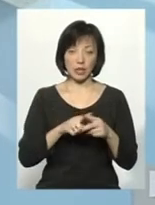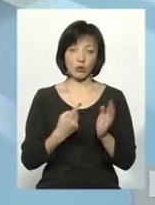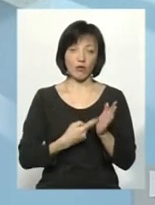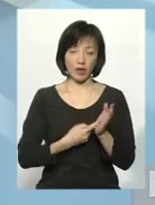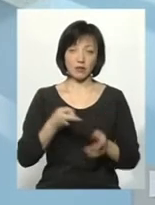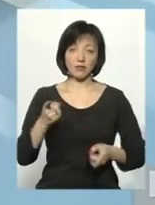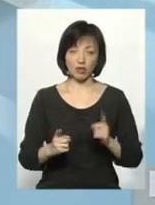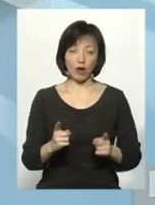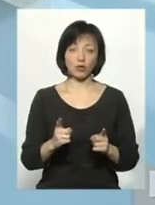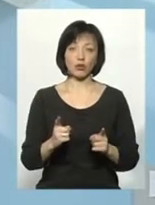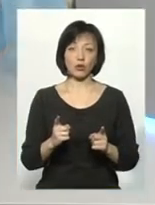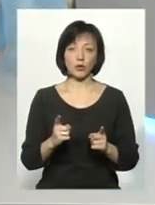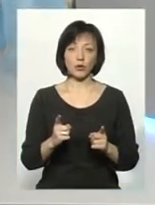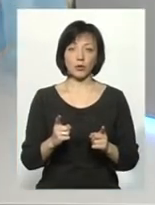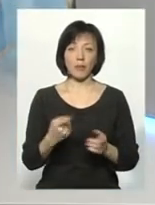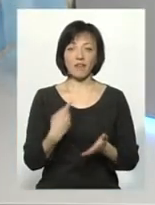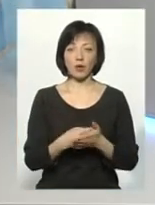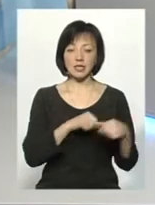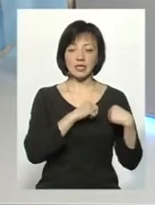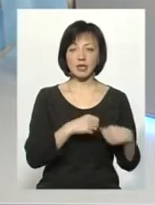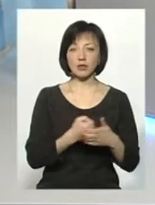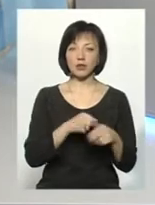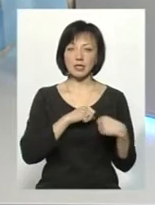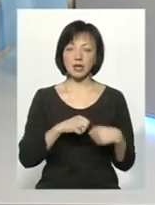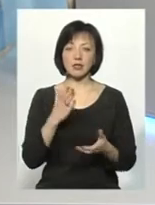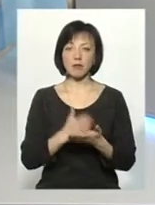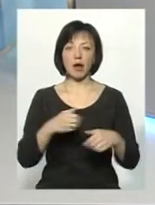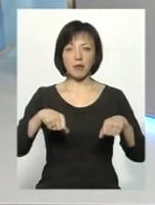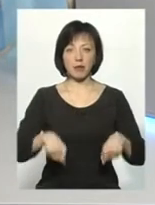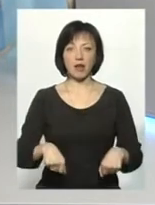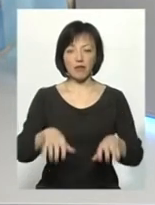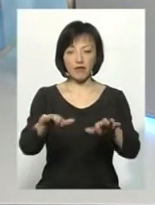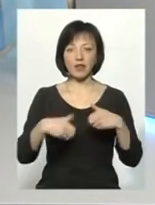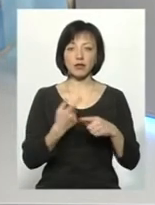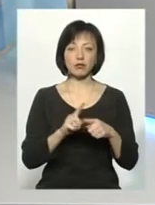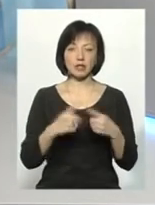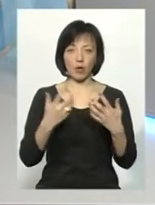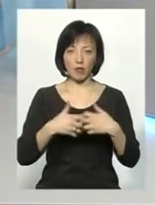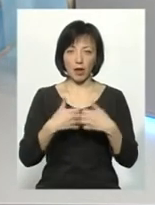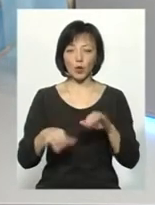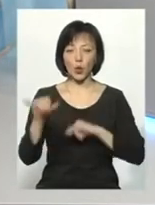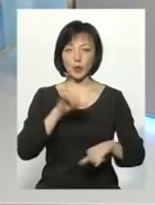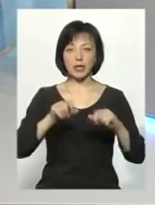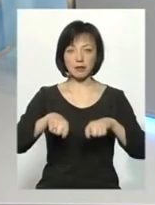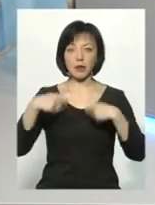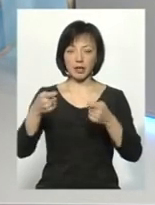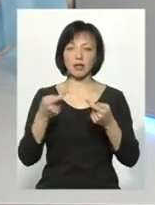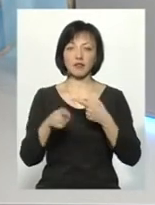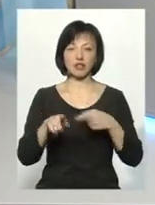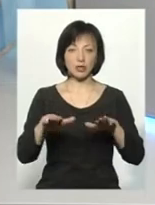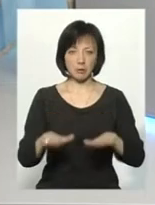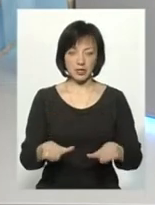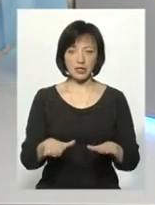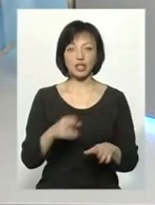то, звичайно, що фонд «Серце до серця» має право вилучити це обладнання і кудась його передати в інше місце.